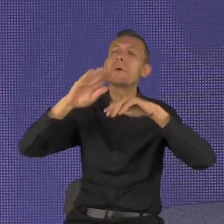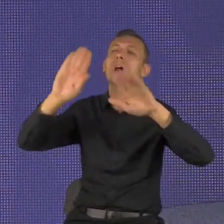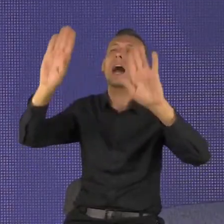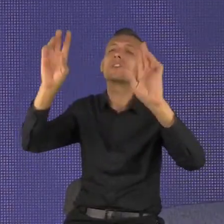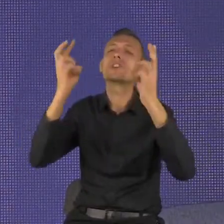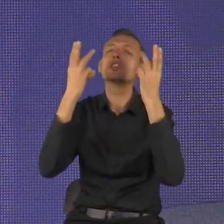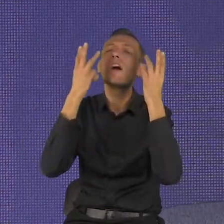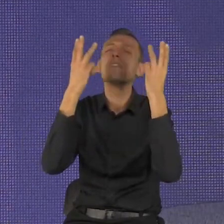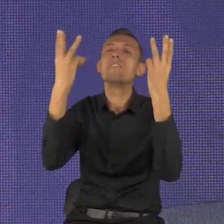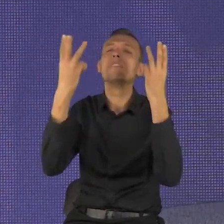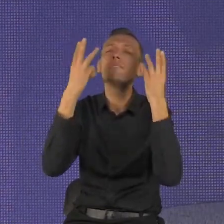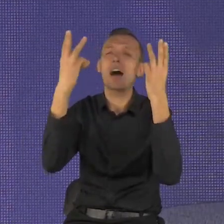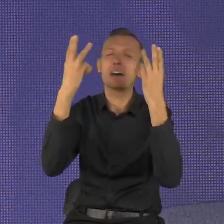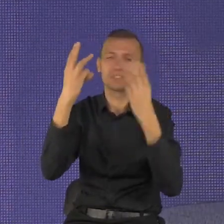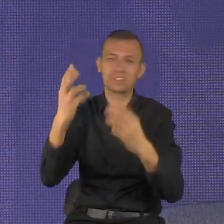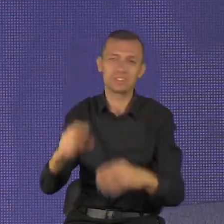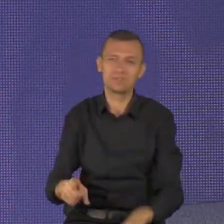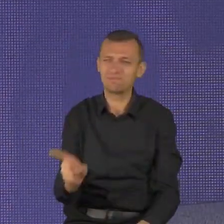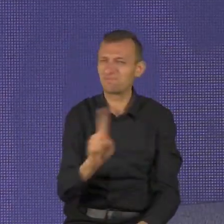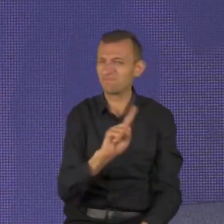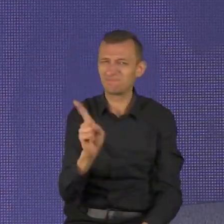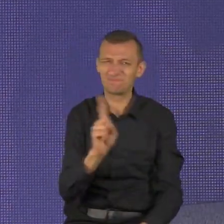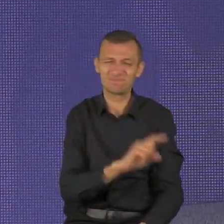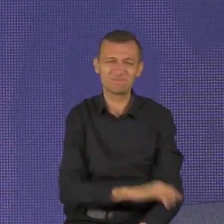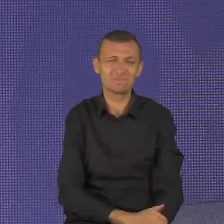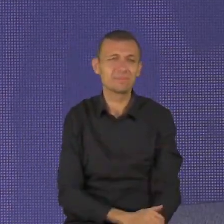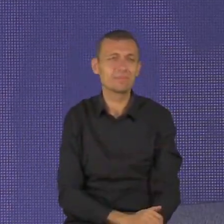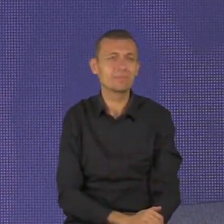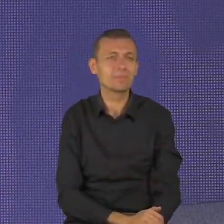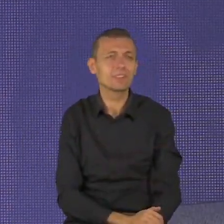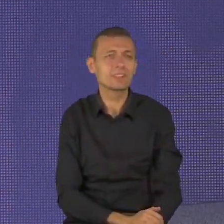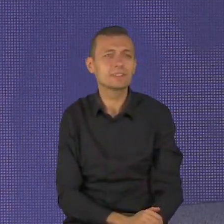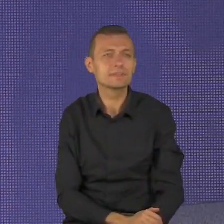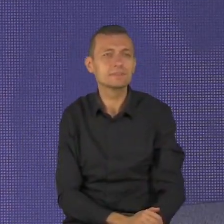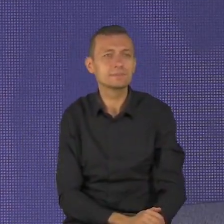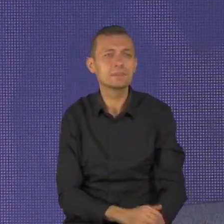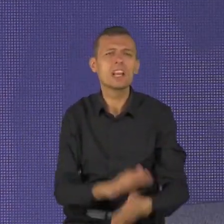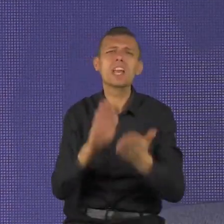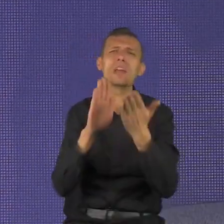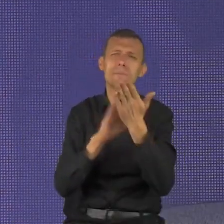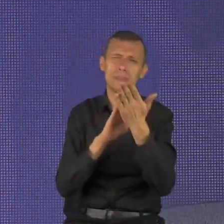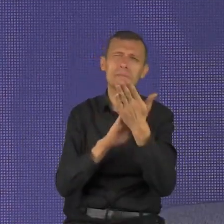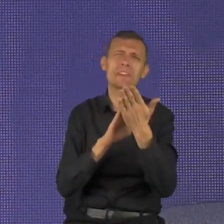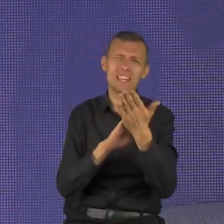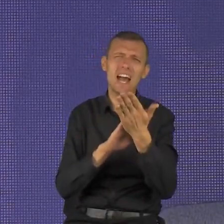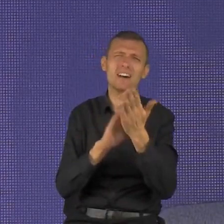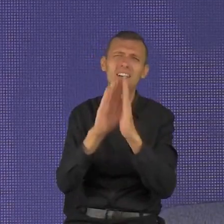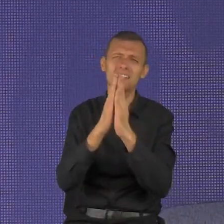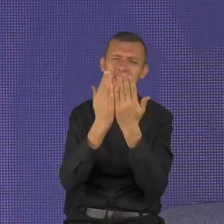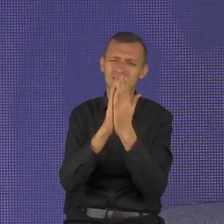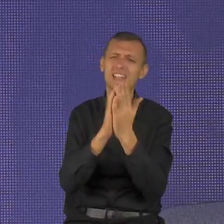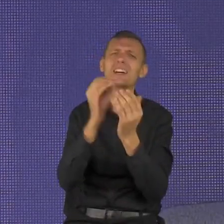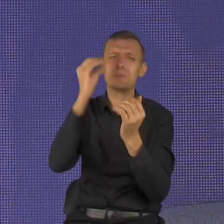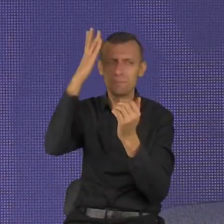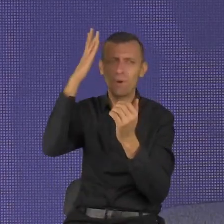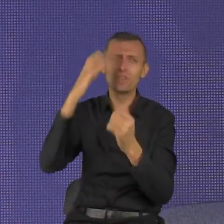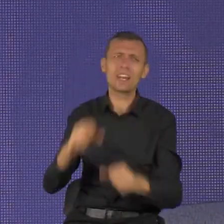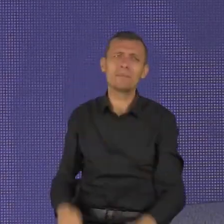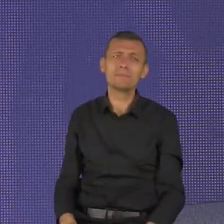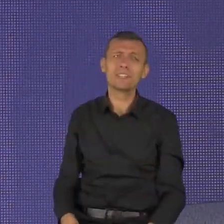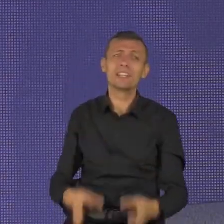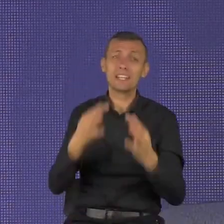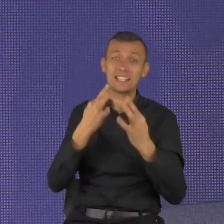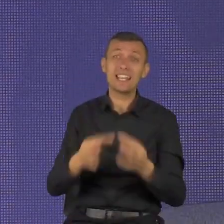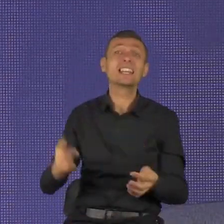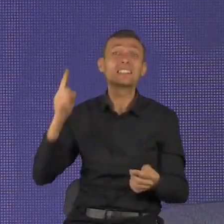Biblia jest niezwykle mądrą księgą. Słuchają mnie też osoby, dla których Biblia nie jest autorytetem,